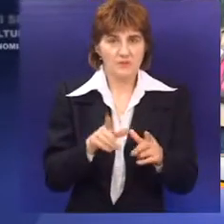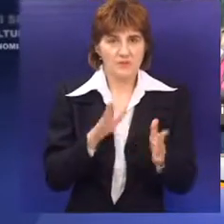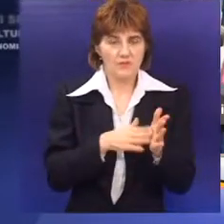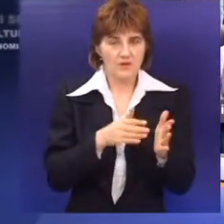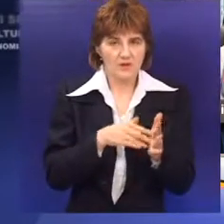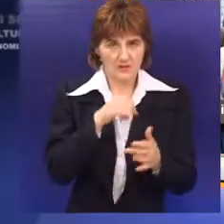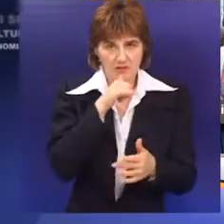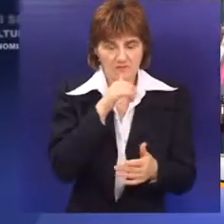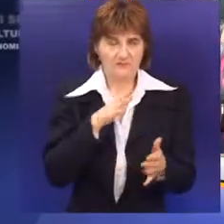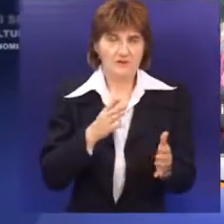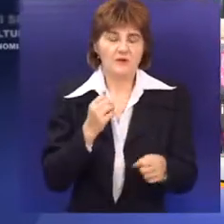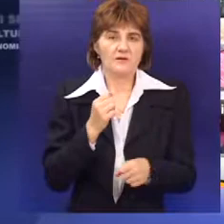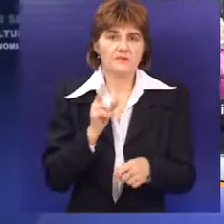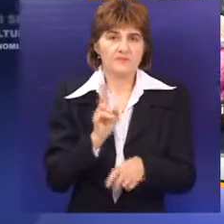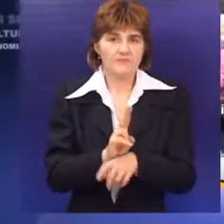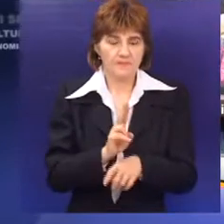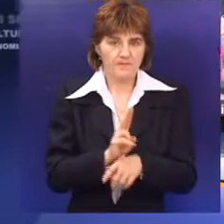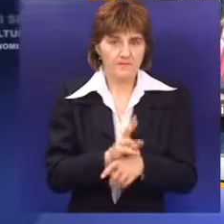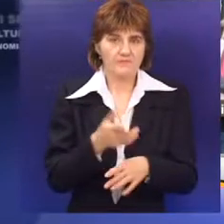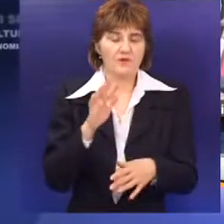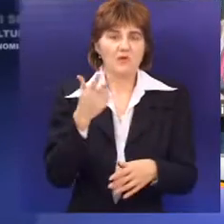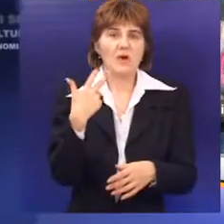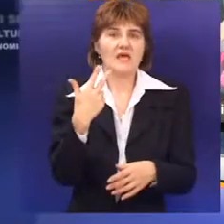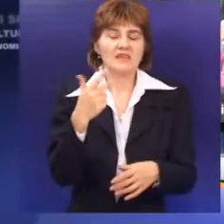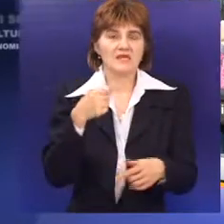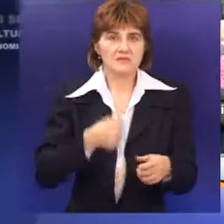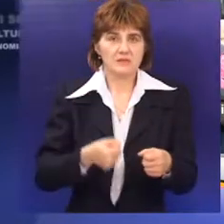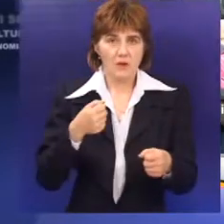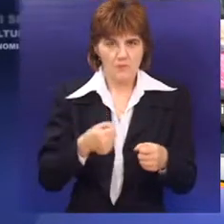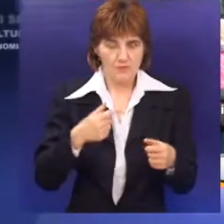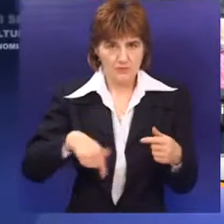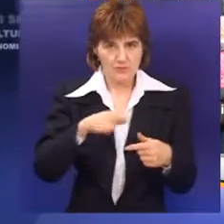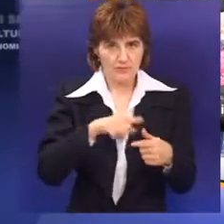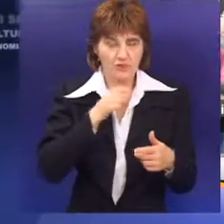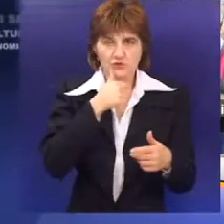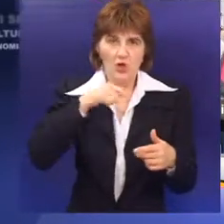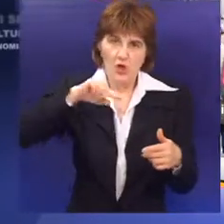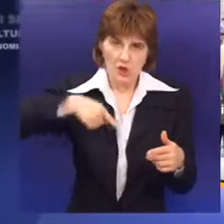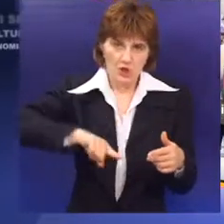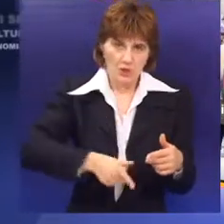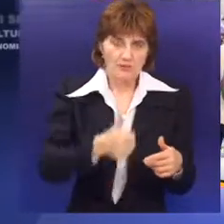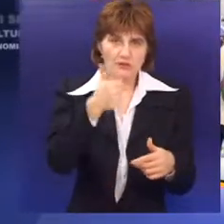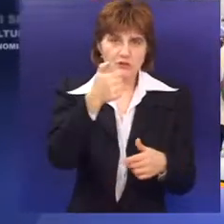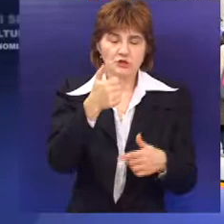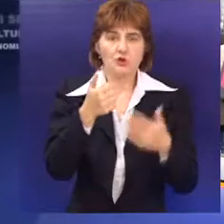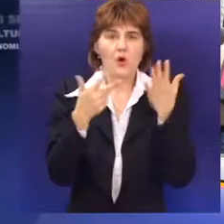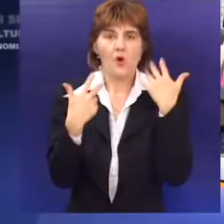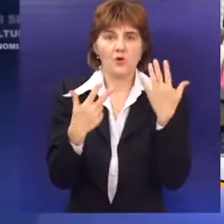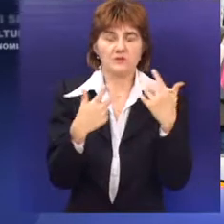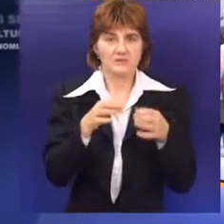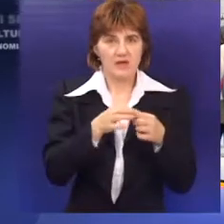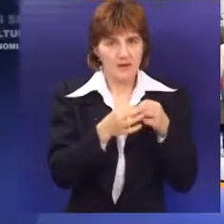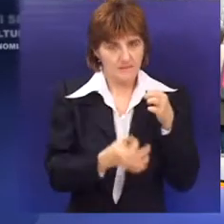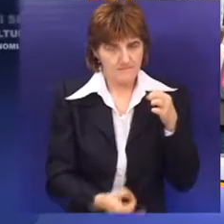Lathatuk a kutmezőket, amik 30 kutmező találhatu, amik 180 m. m. njerik a vizet. A